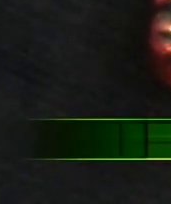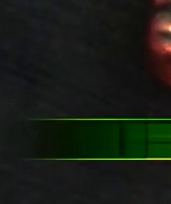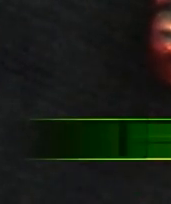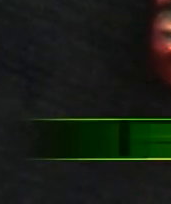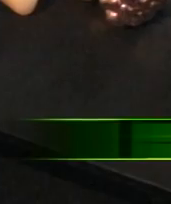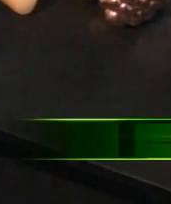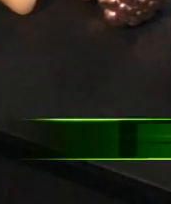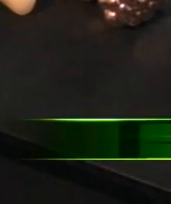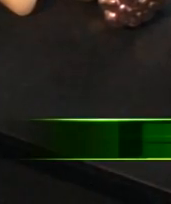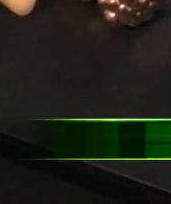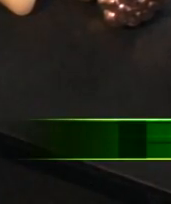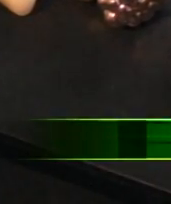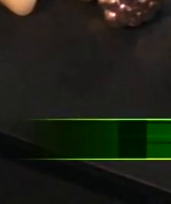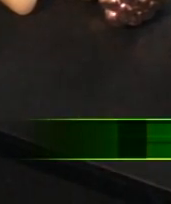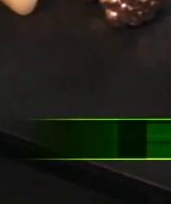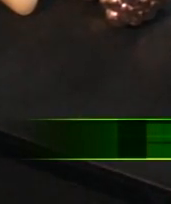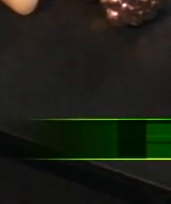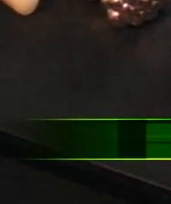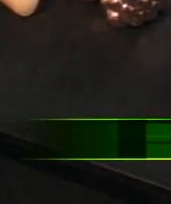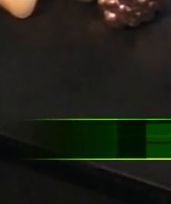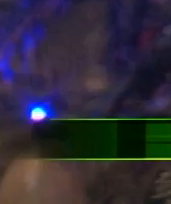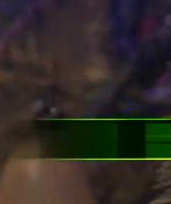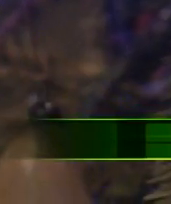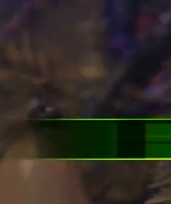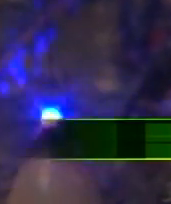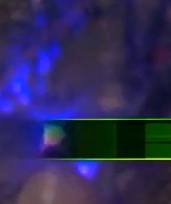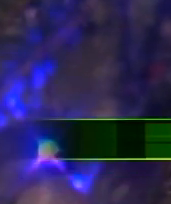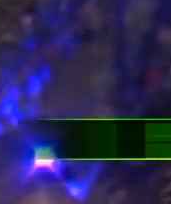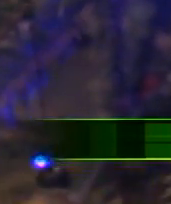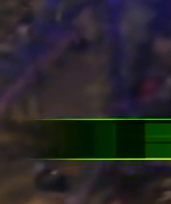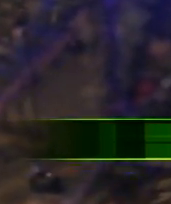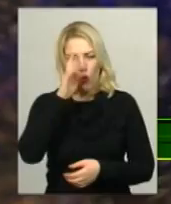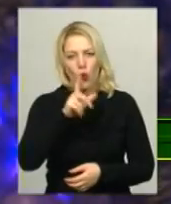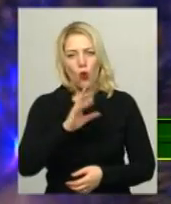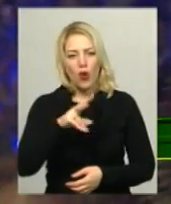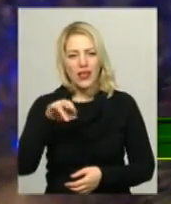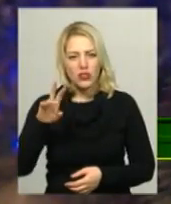сотні новорічних іграшок середини ХХ століття зібрав колекціонер із Хмельницького.